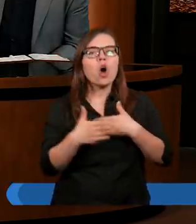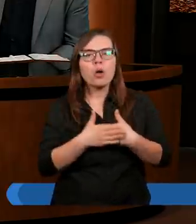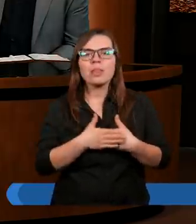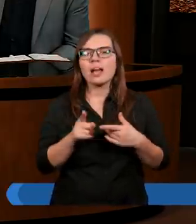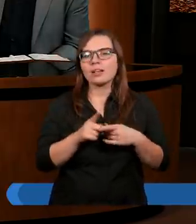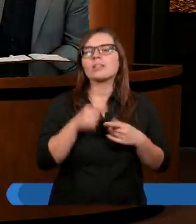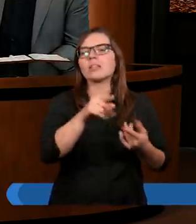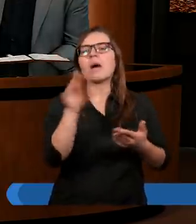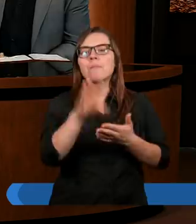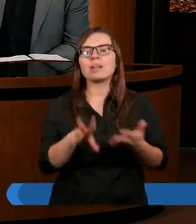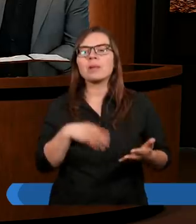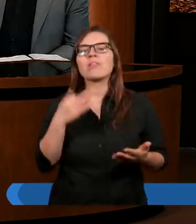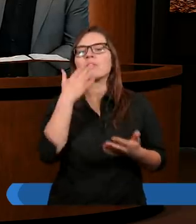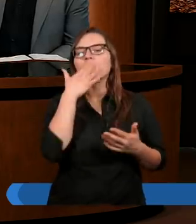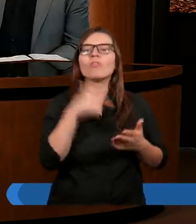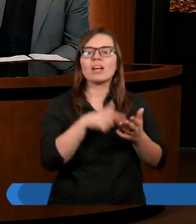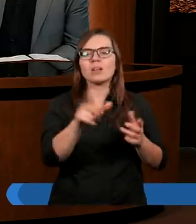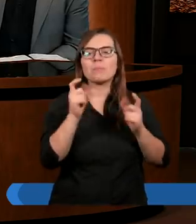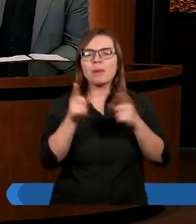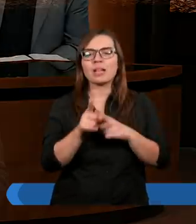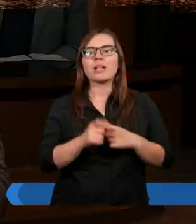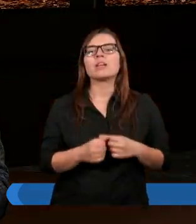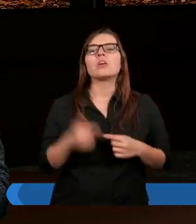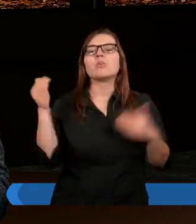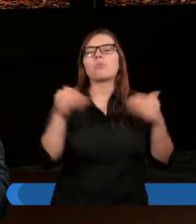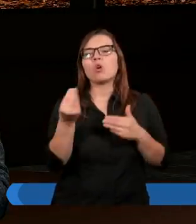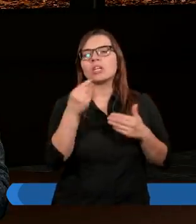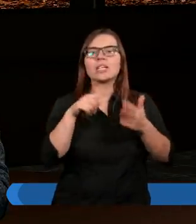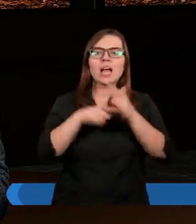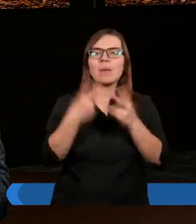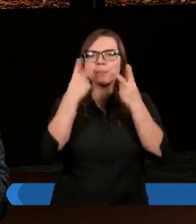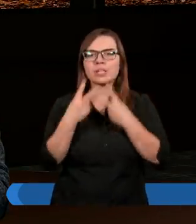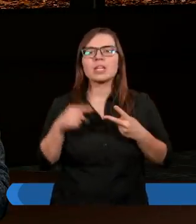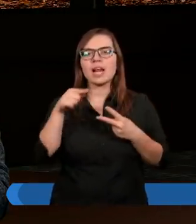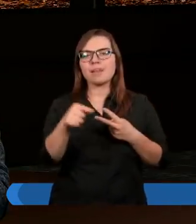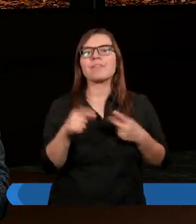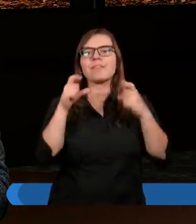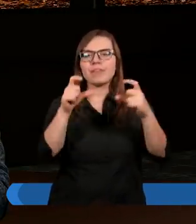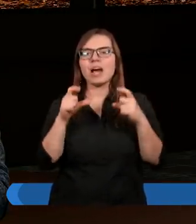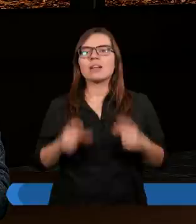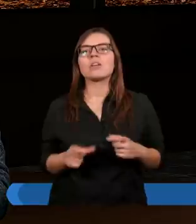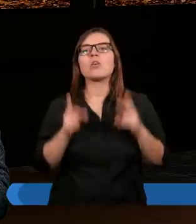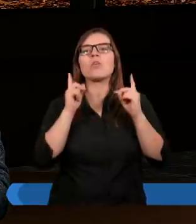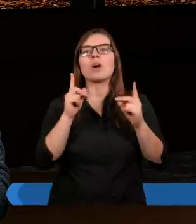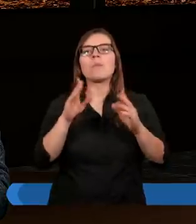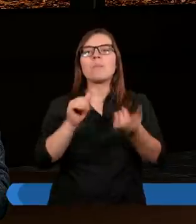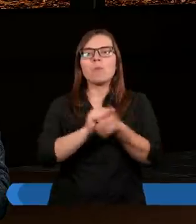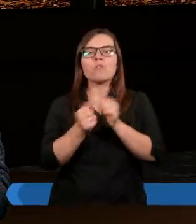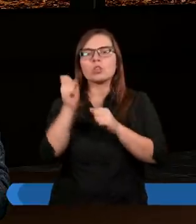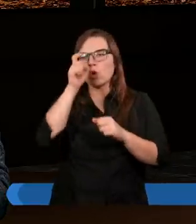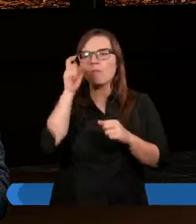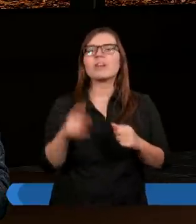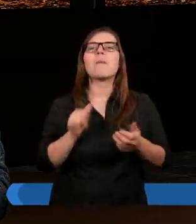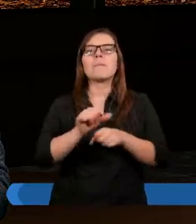Dlatego Biblia ten przykład też przytacza. Proszę Ewunia. Może jeszcze raz przeczytam ten werset. Uważamy bowiem, że